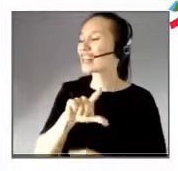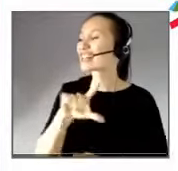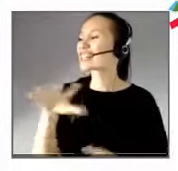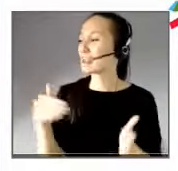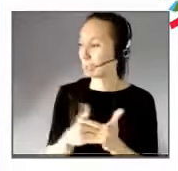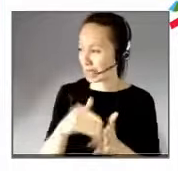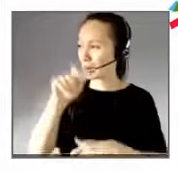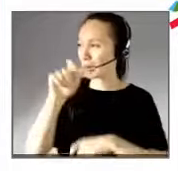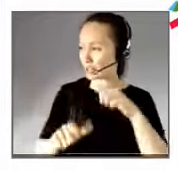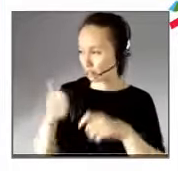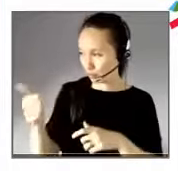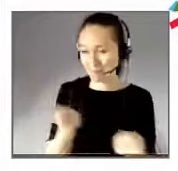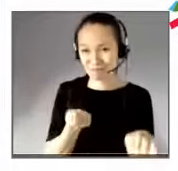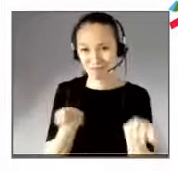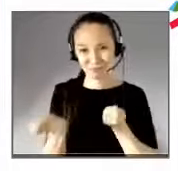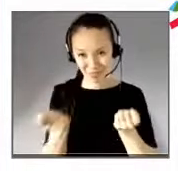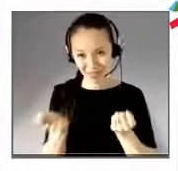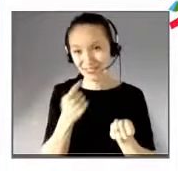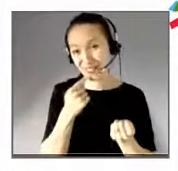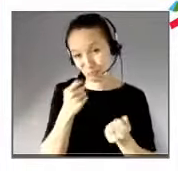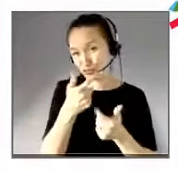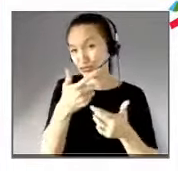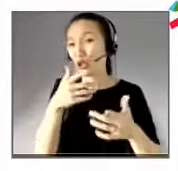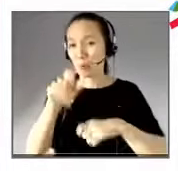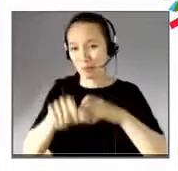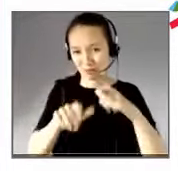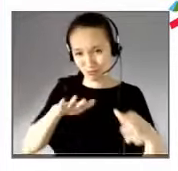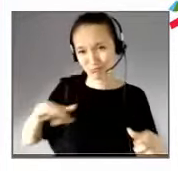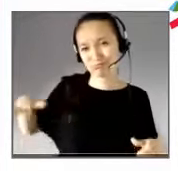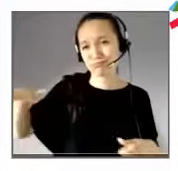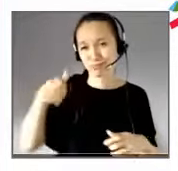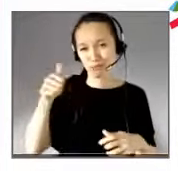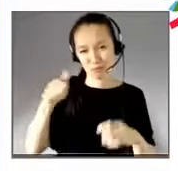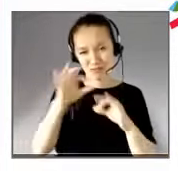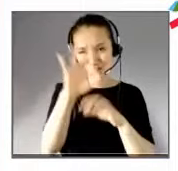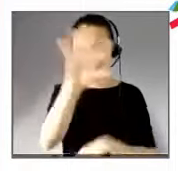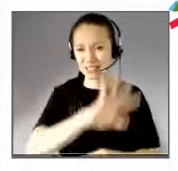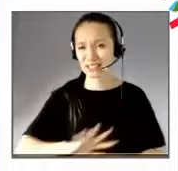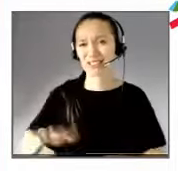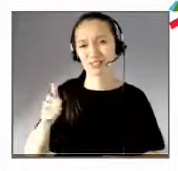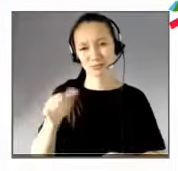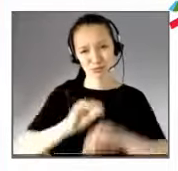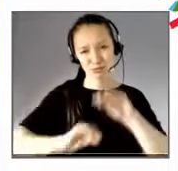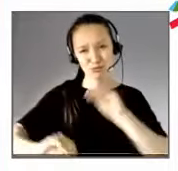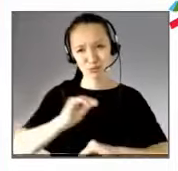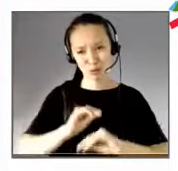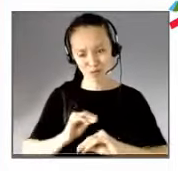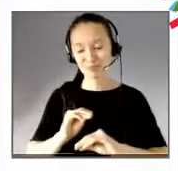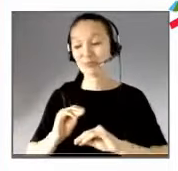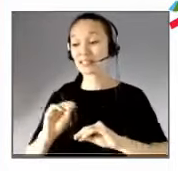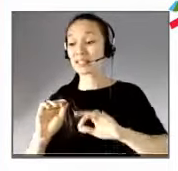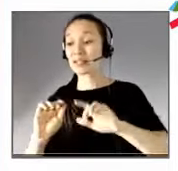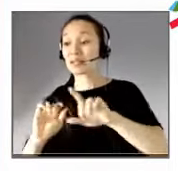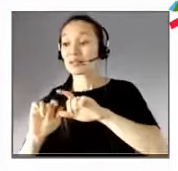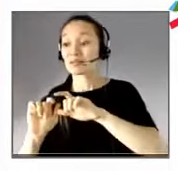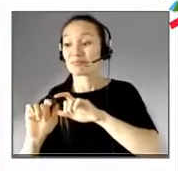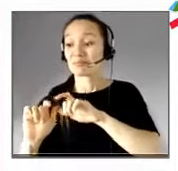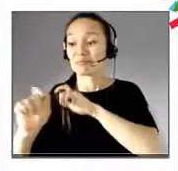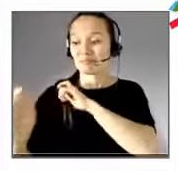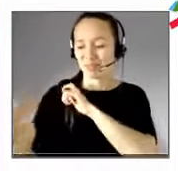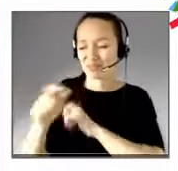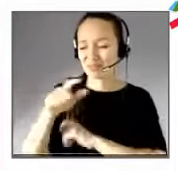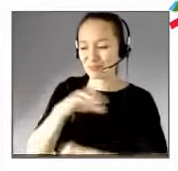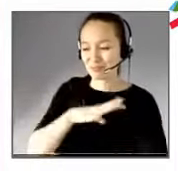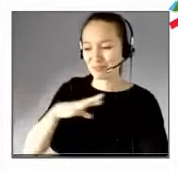millions de personnes en France. On va revenir vers vous, Thierry Chiche, et je reviens à vous, Cyril Claverie. Finalement, vous dites, on pourrait